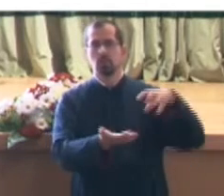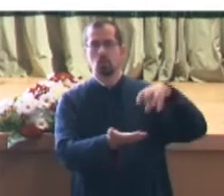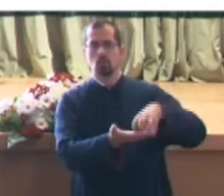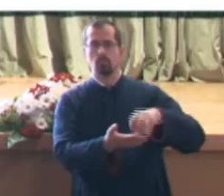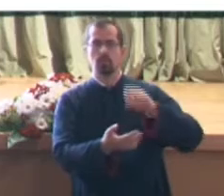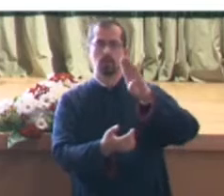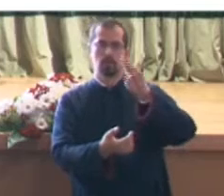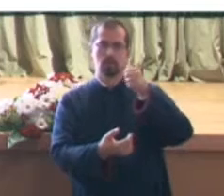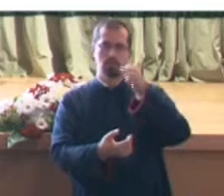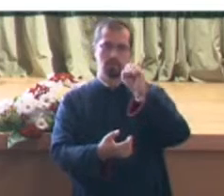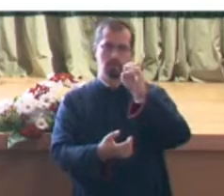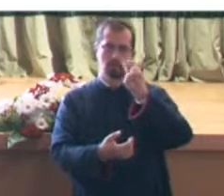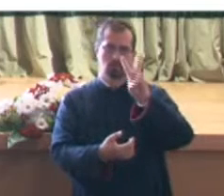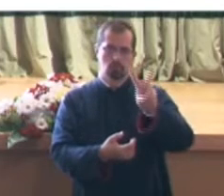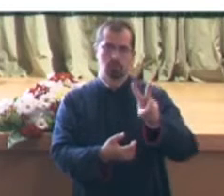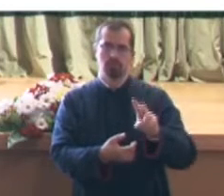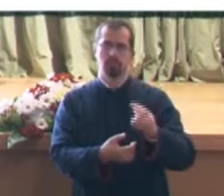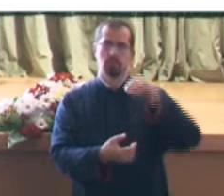Mărăcinen și Bradu.